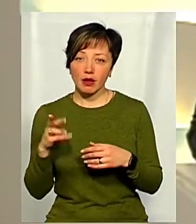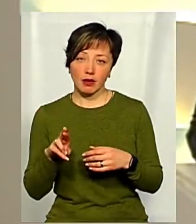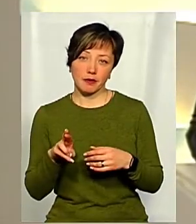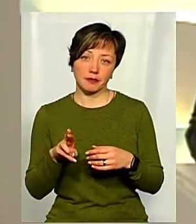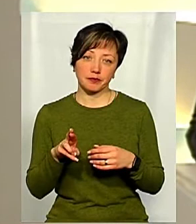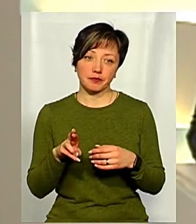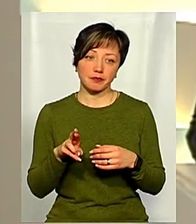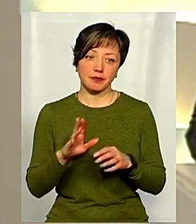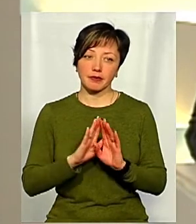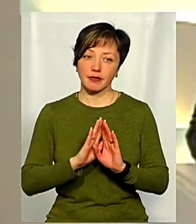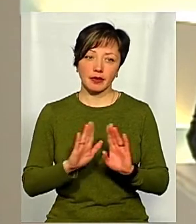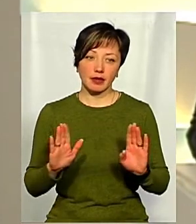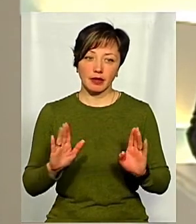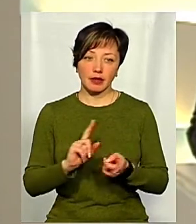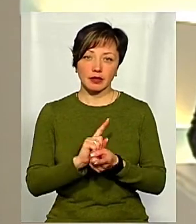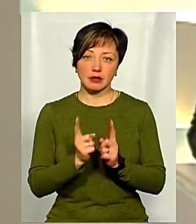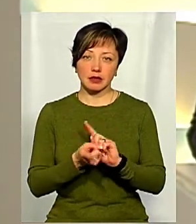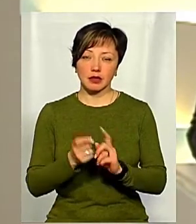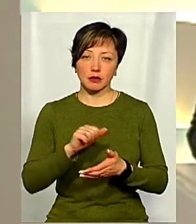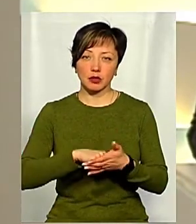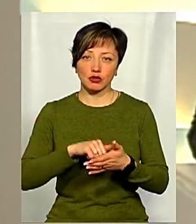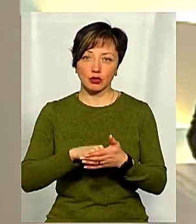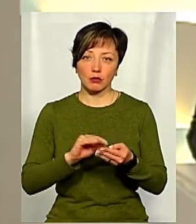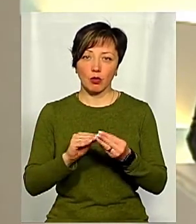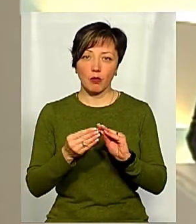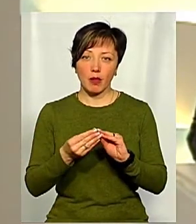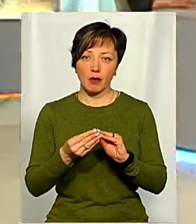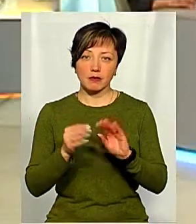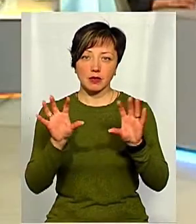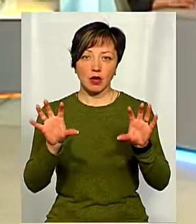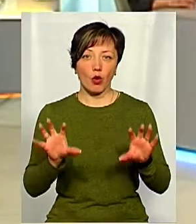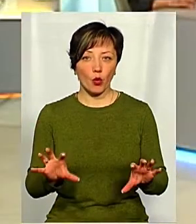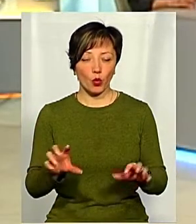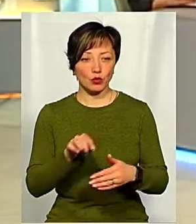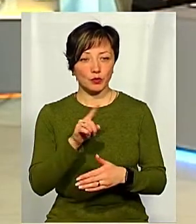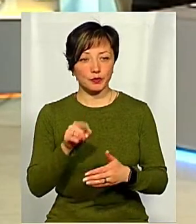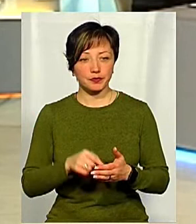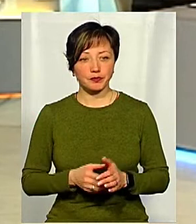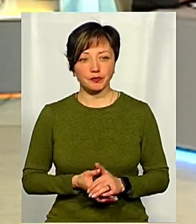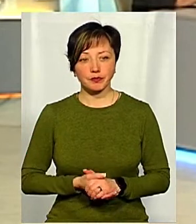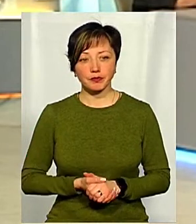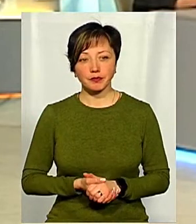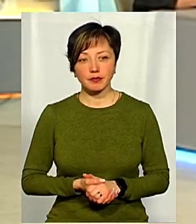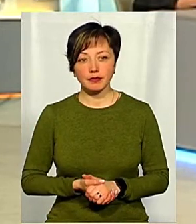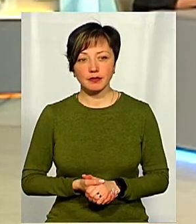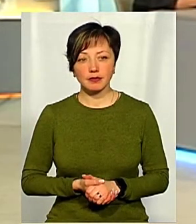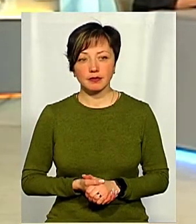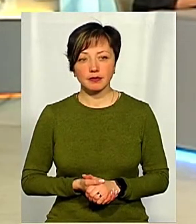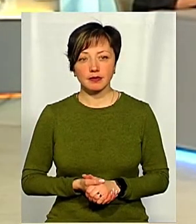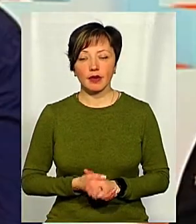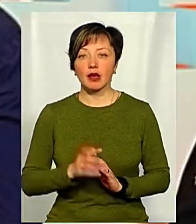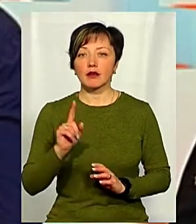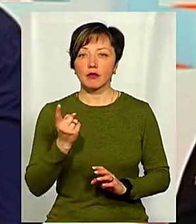не стали причиною проблем з законом? Ви ласка, пане Сергійовне.